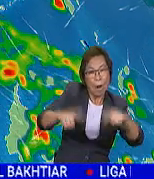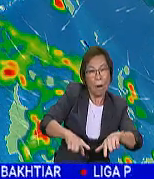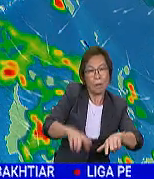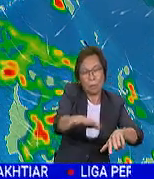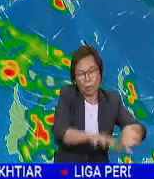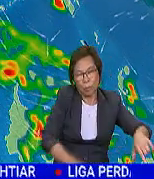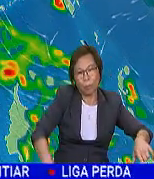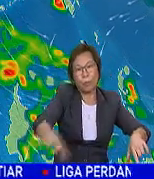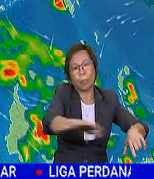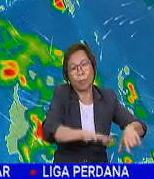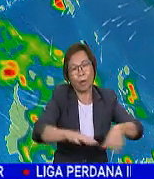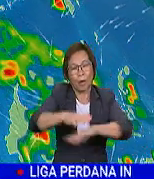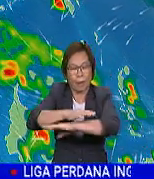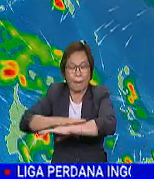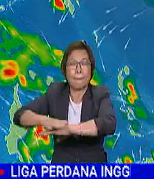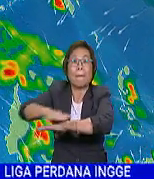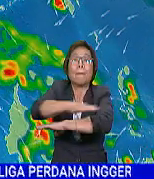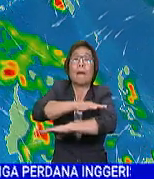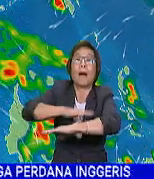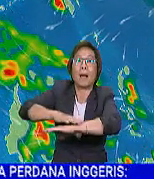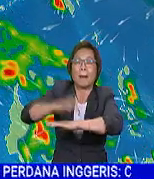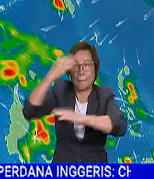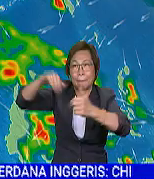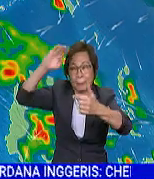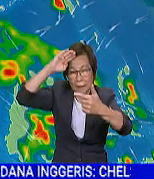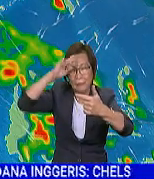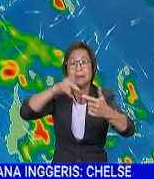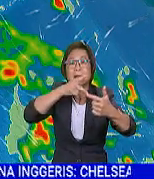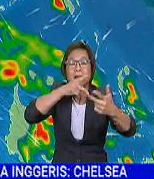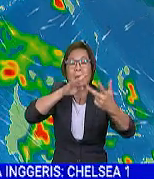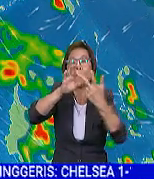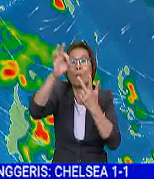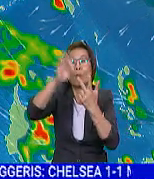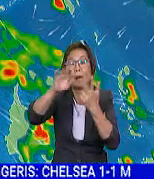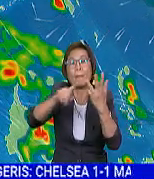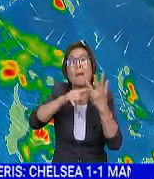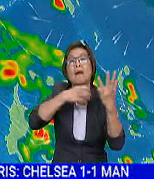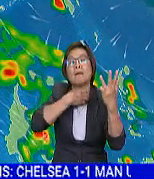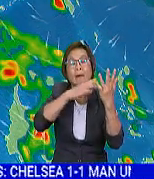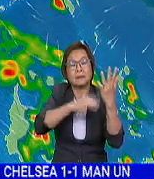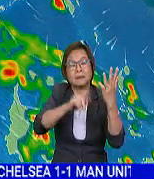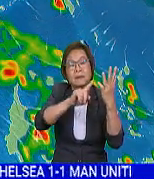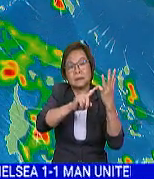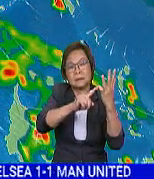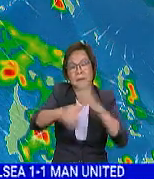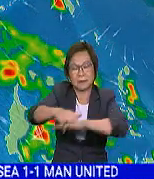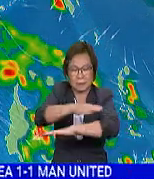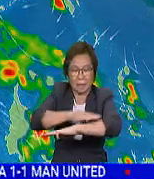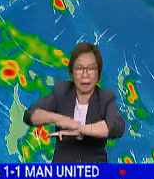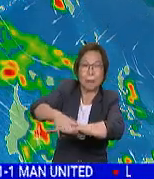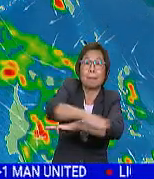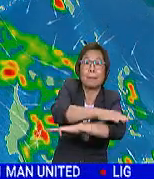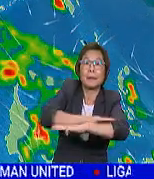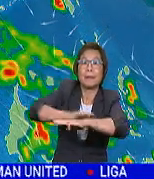di sekitar kawasan pesisiran pantai negeri Perlis, Kedah, Pulau Pinang, Perak serta di kawasan pesisiran